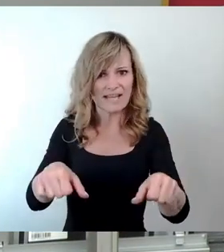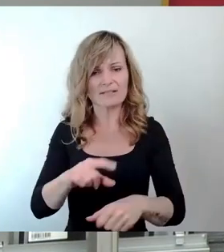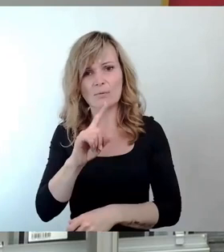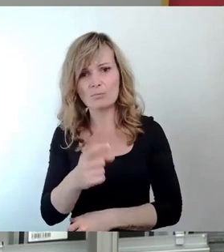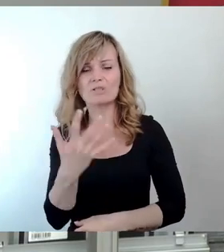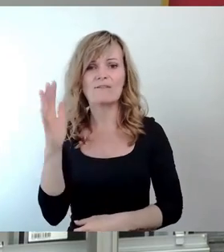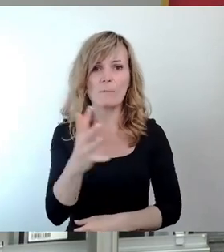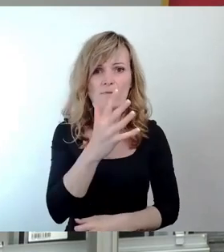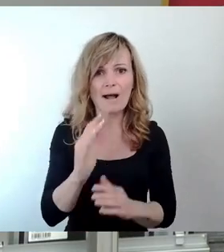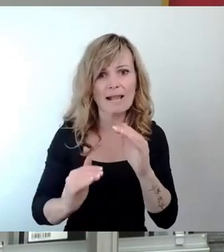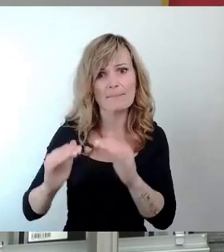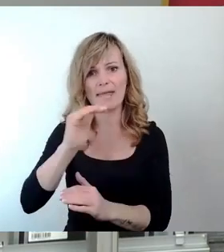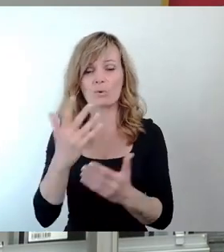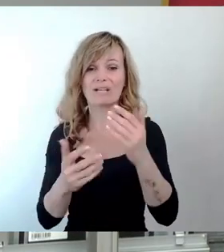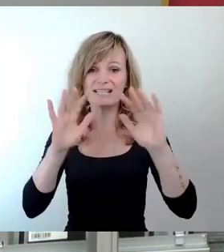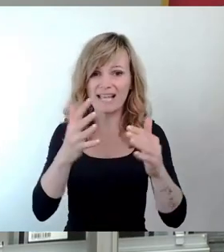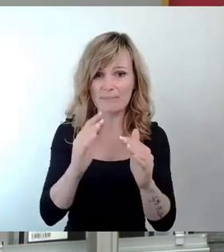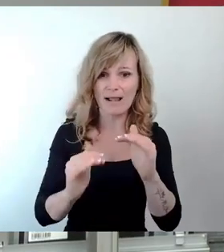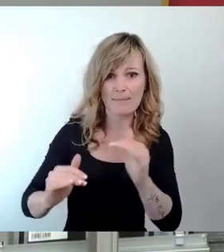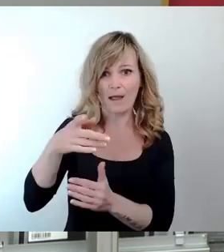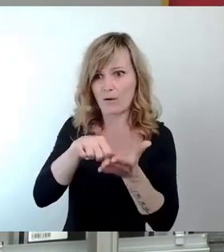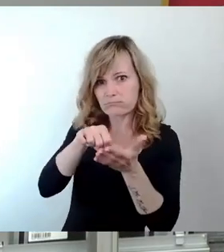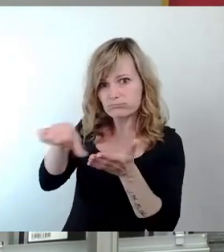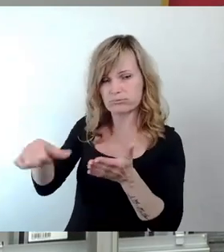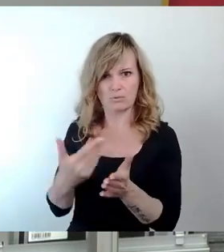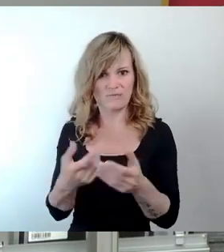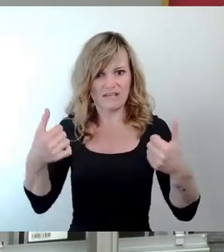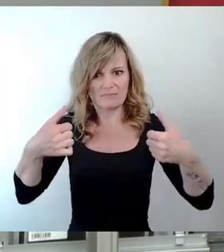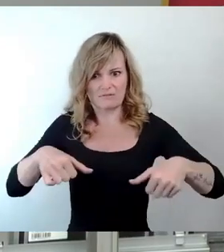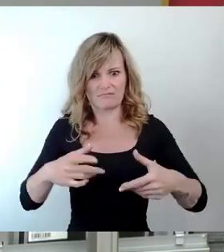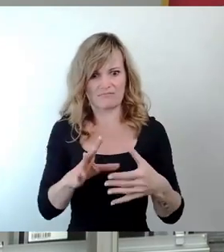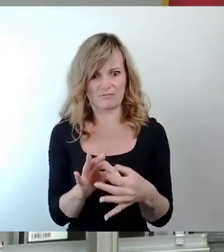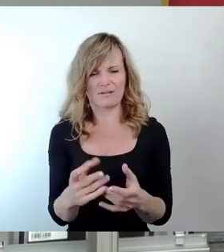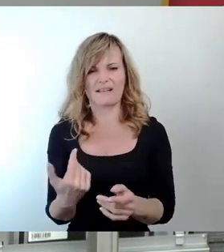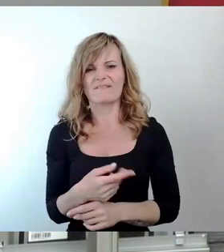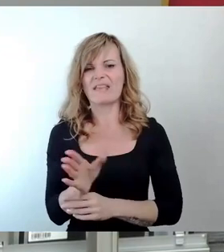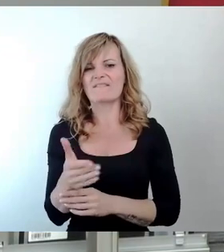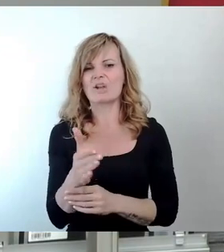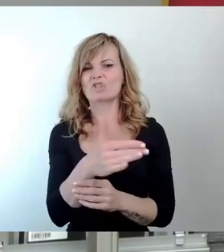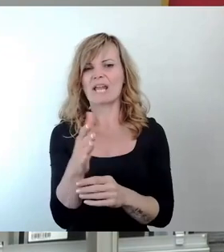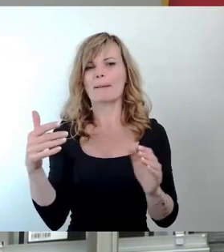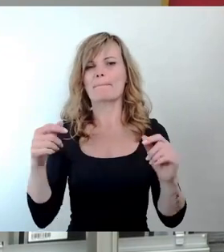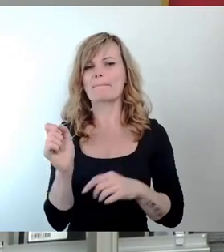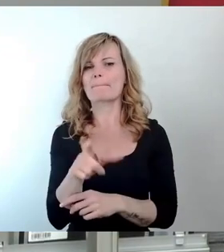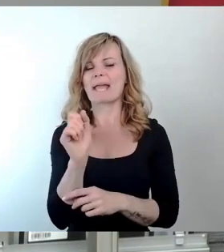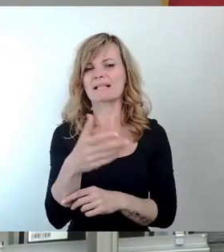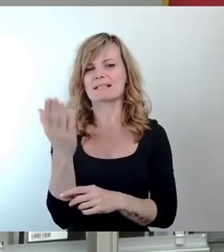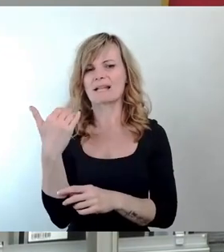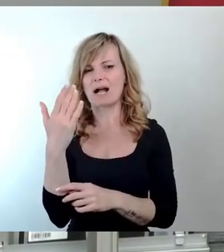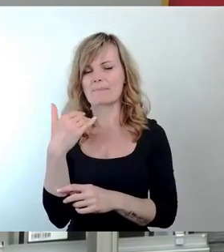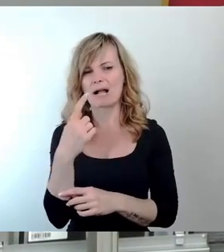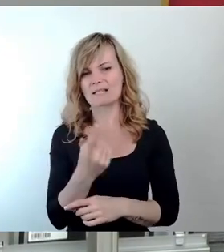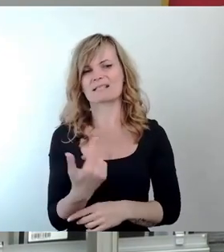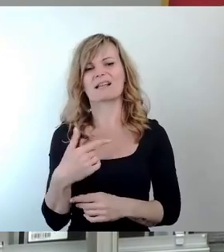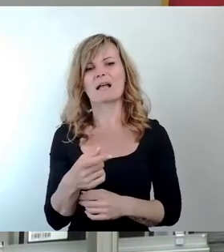vermutlich sogar des zehnfachen Betrages. Mich erinnert es so ein bisschen an diese Fishing-Mails von 2018, als nigerianische Prinzen geschrieben haben,